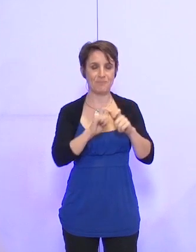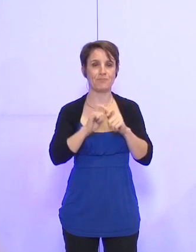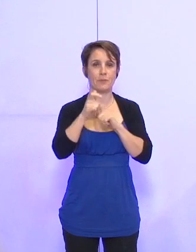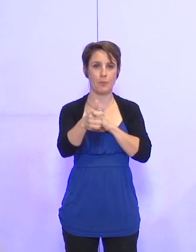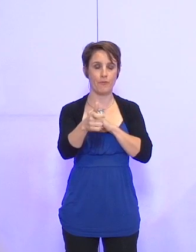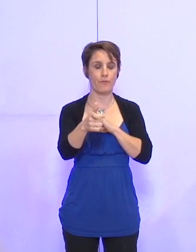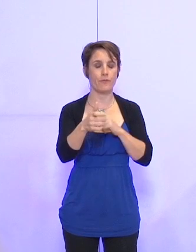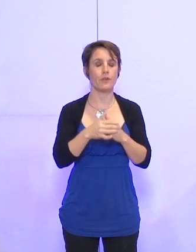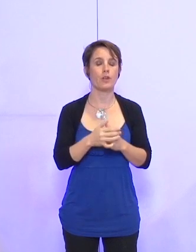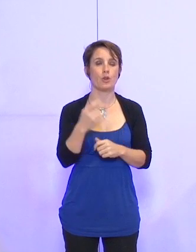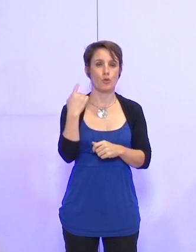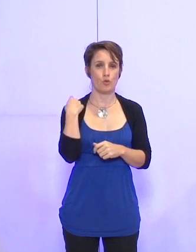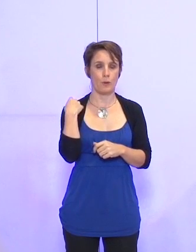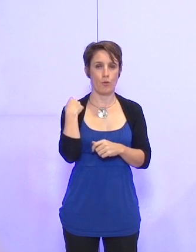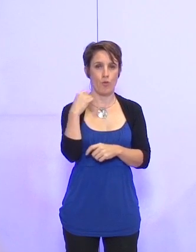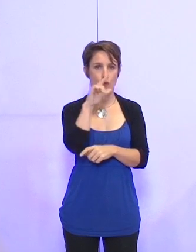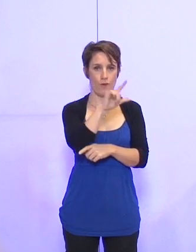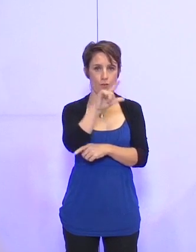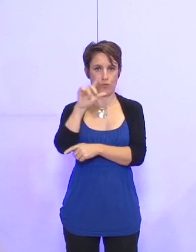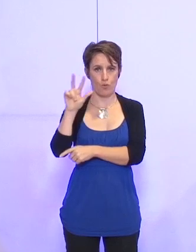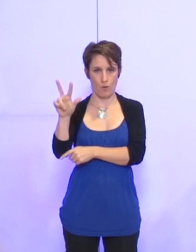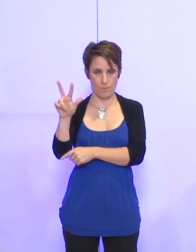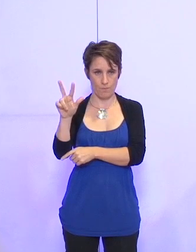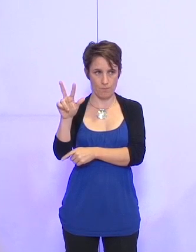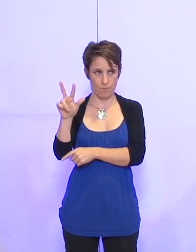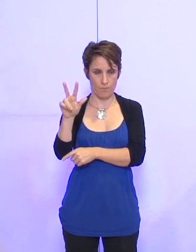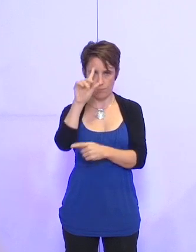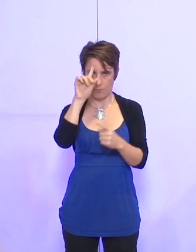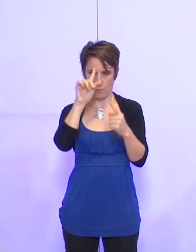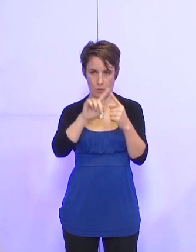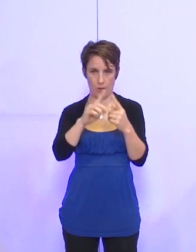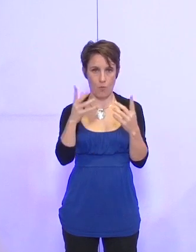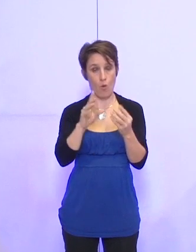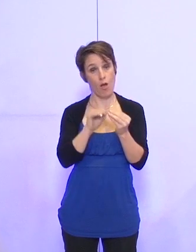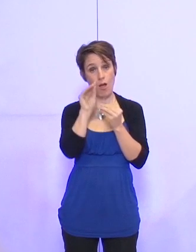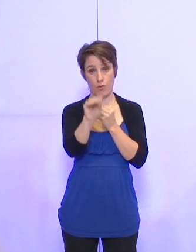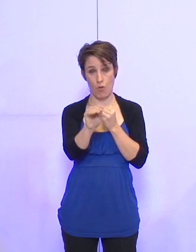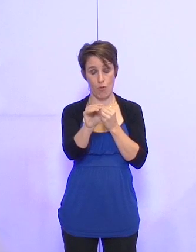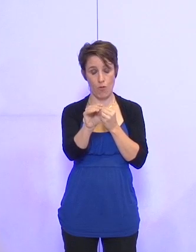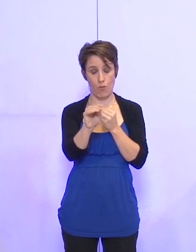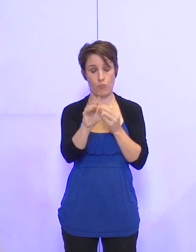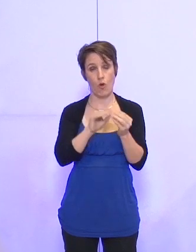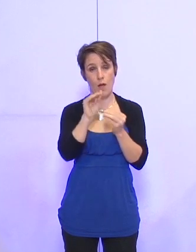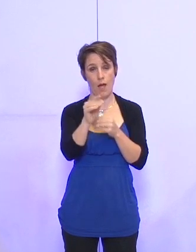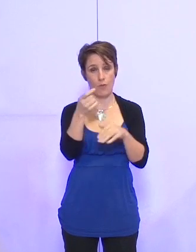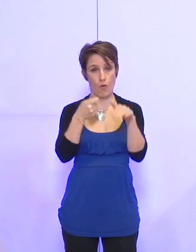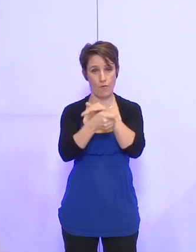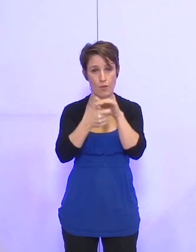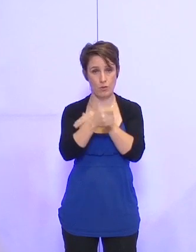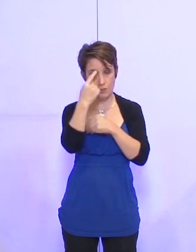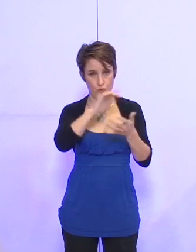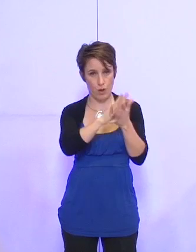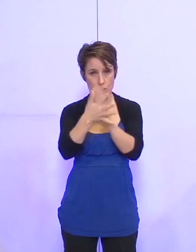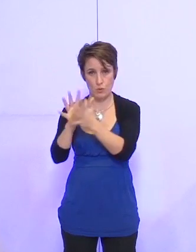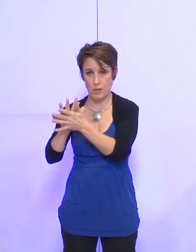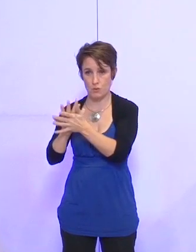Nous abordons la délibération numéro 23. Il s'agit là aussi d'avenants, des avenants financiers concernant les associations